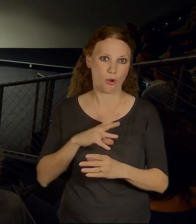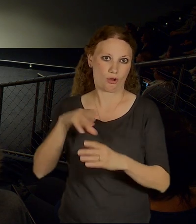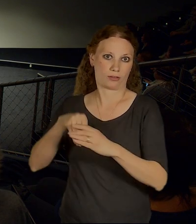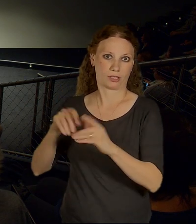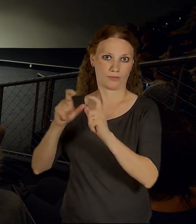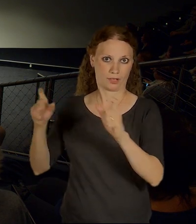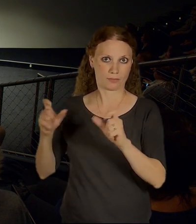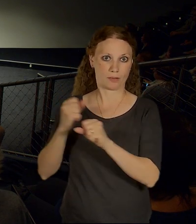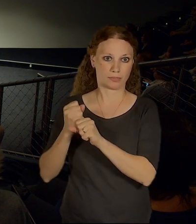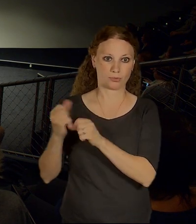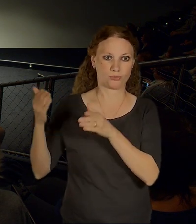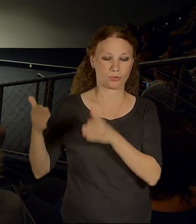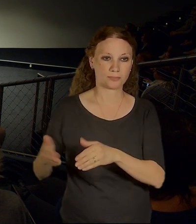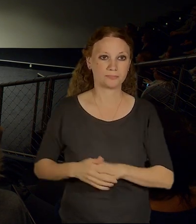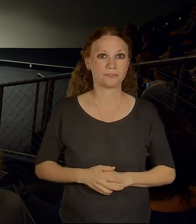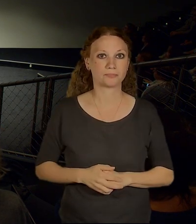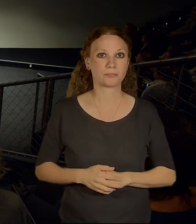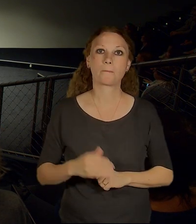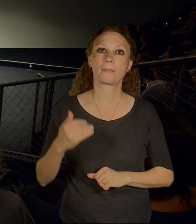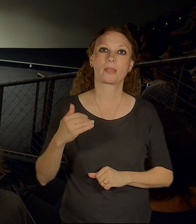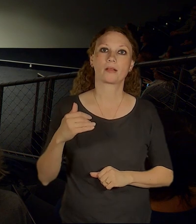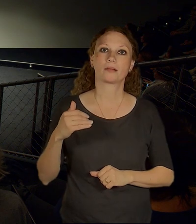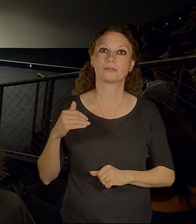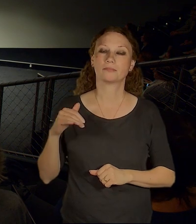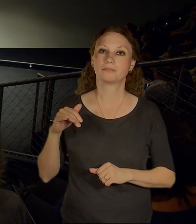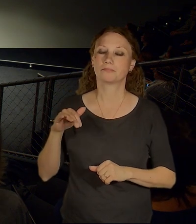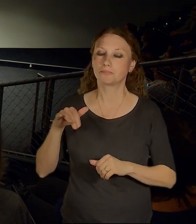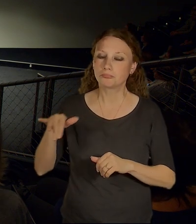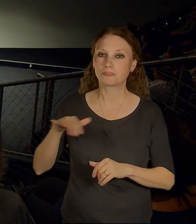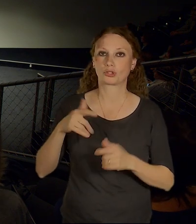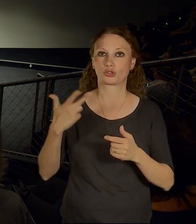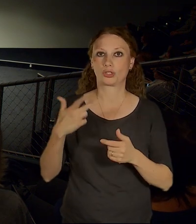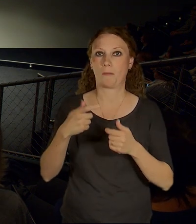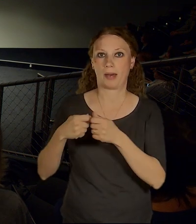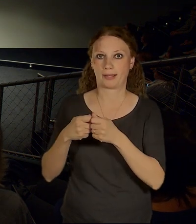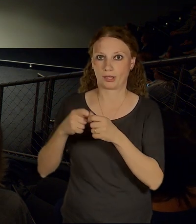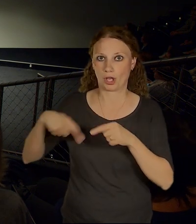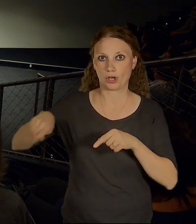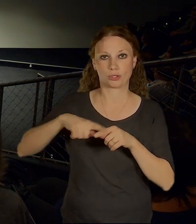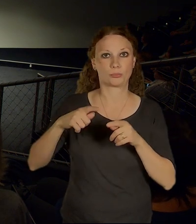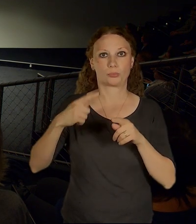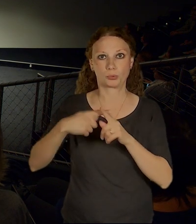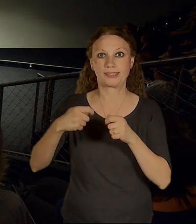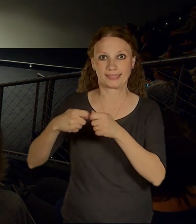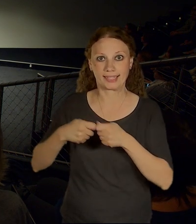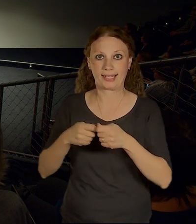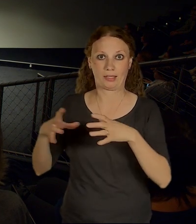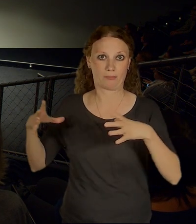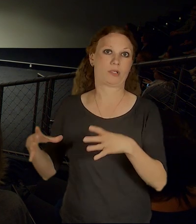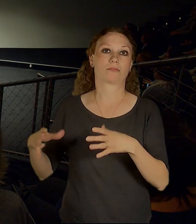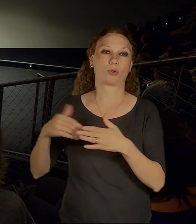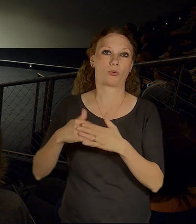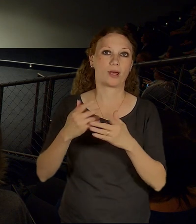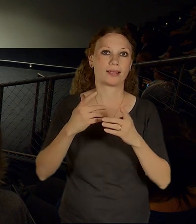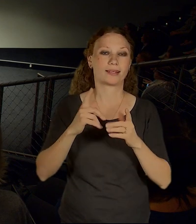kromě mých tří partnerů na tom spolupracuje celý tým a kromě A69 je to koncorsium několika